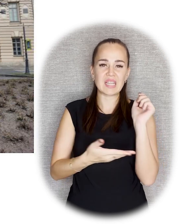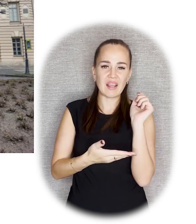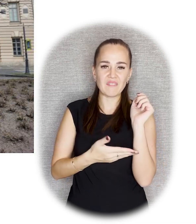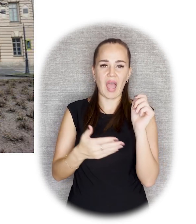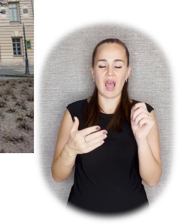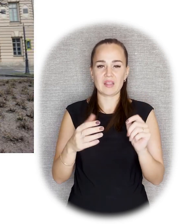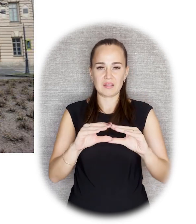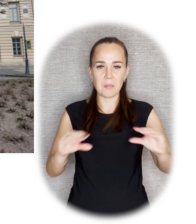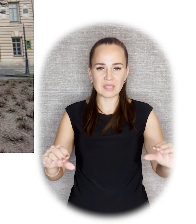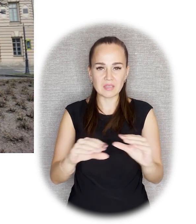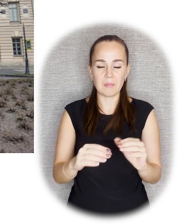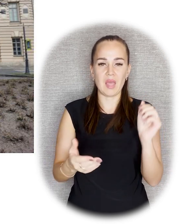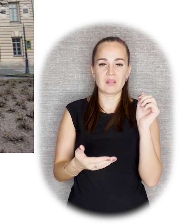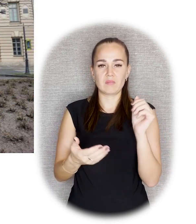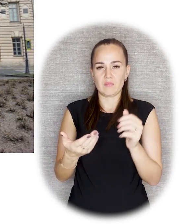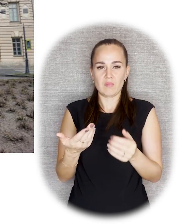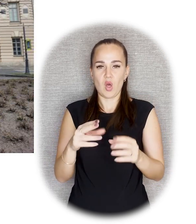грубый постамент, очень простой,